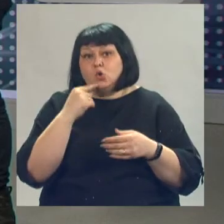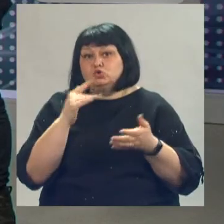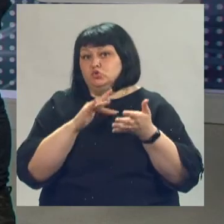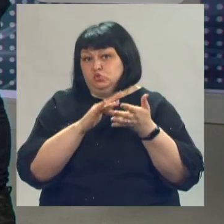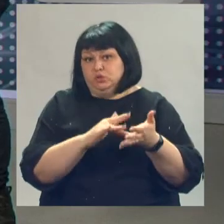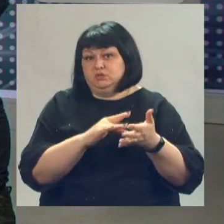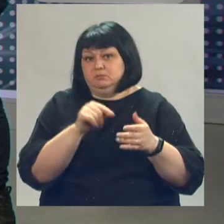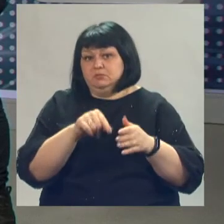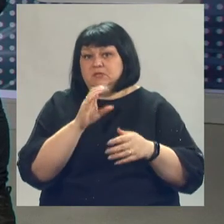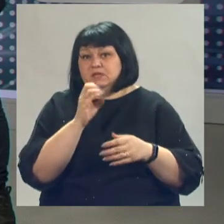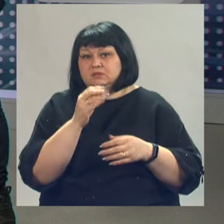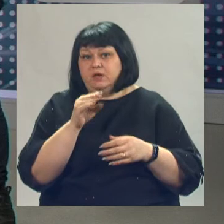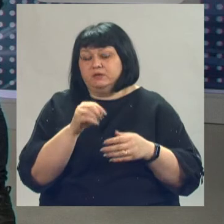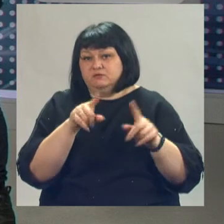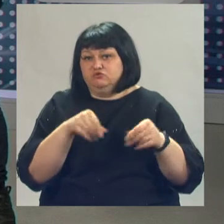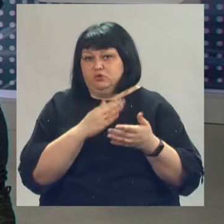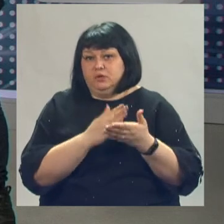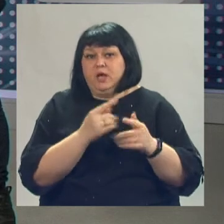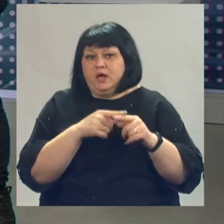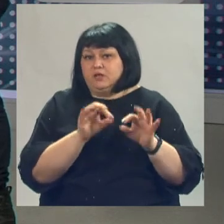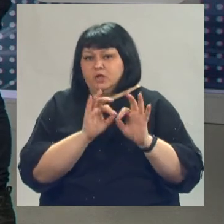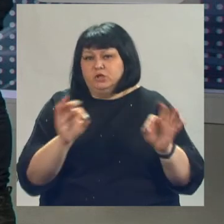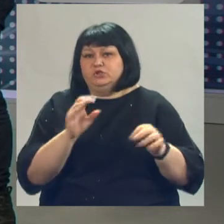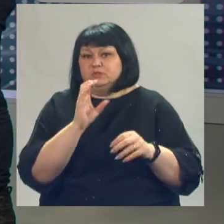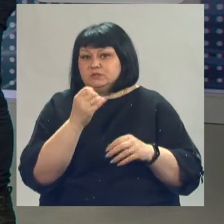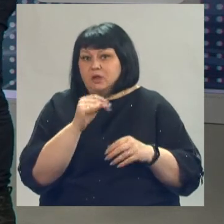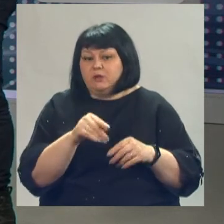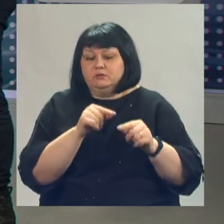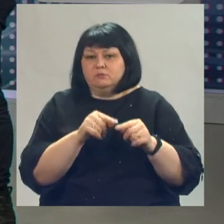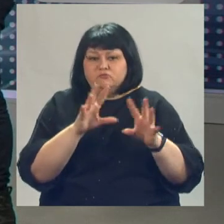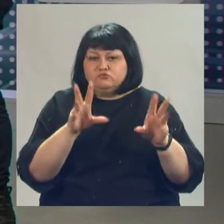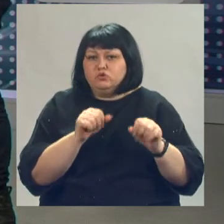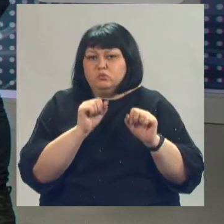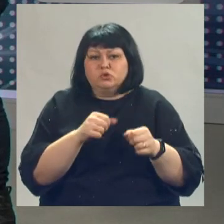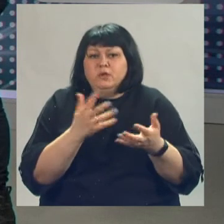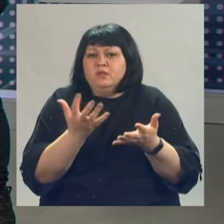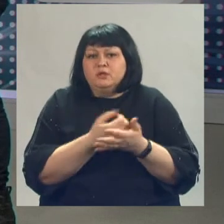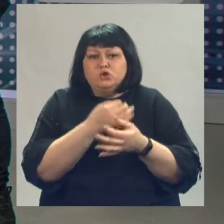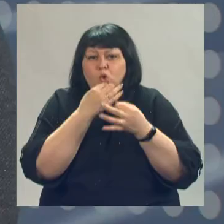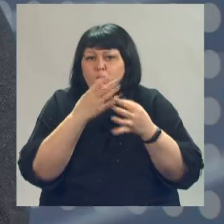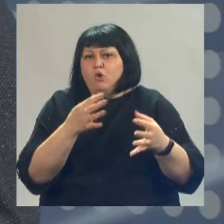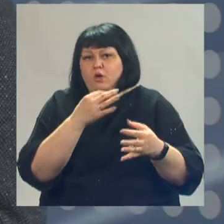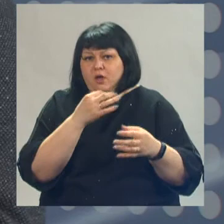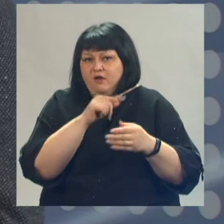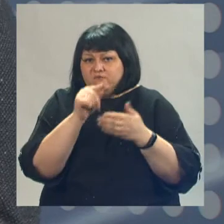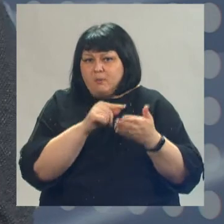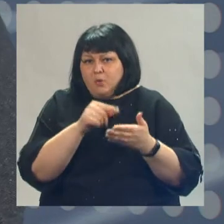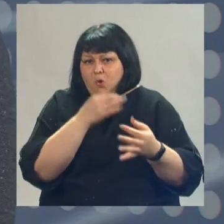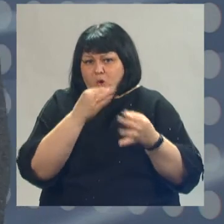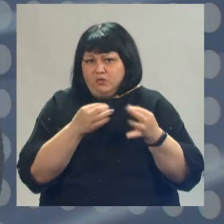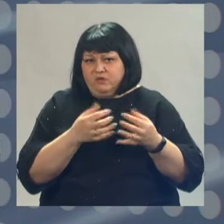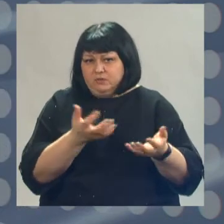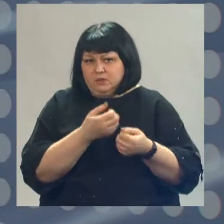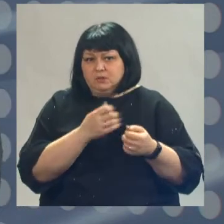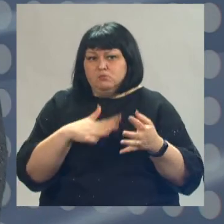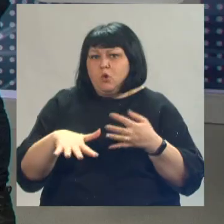Тоже все Да, она отличный сайт, на самом деле ресурс, на котором можно найти практически все ответы, касающиеся путешествия